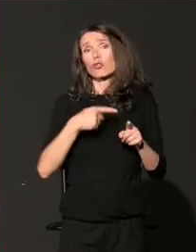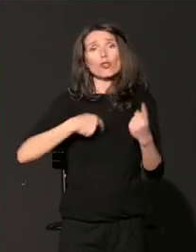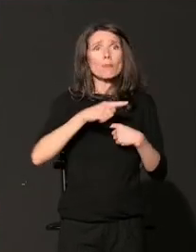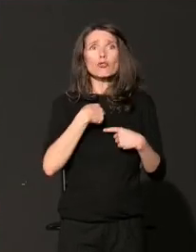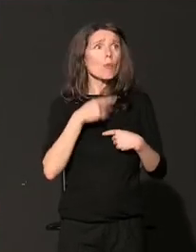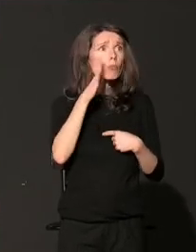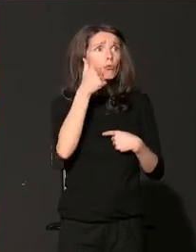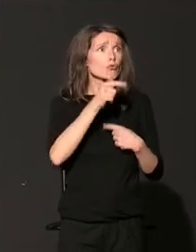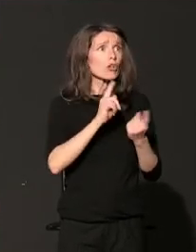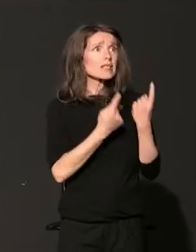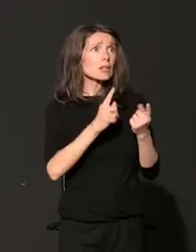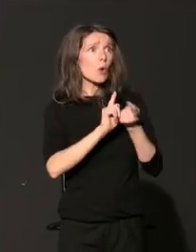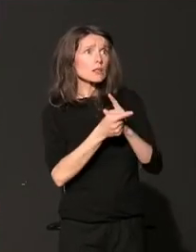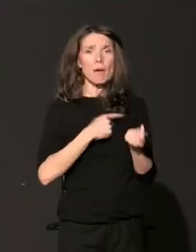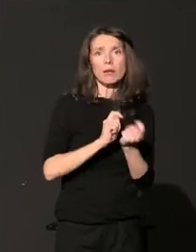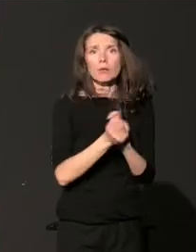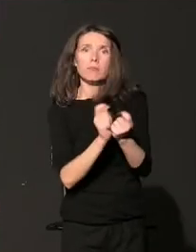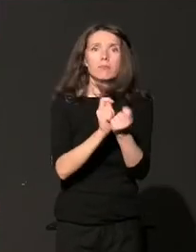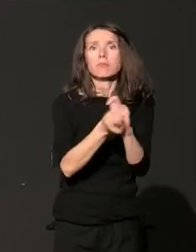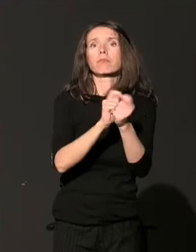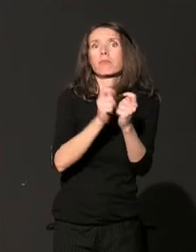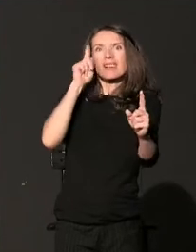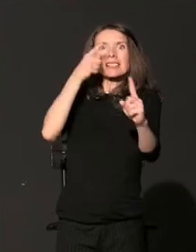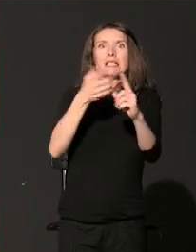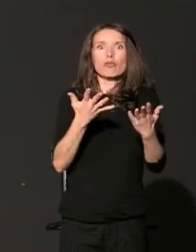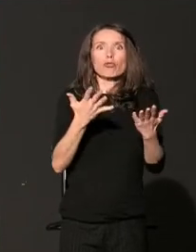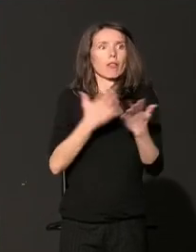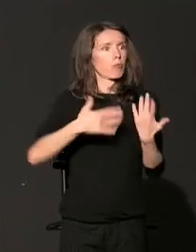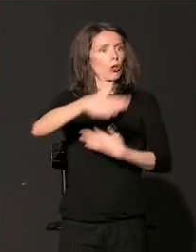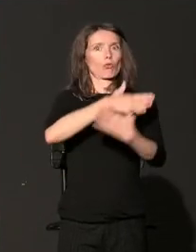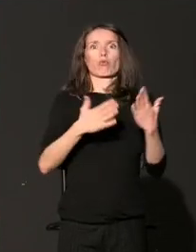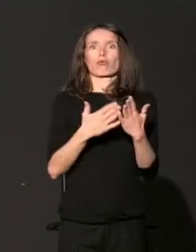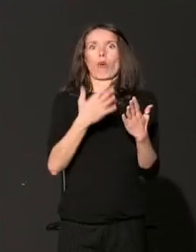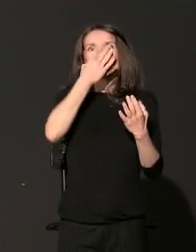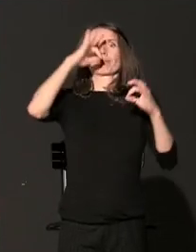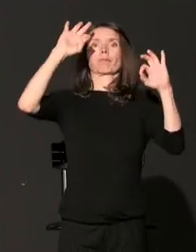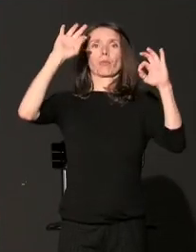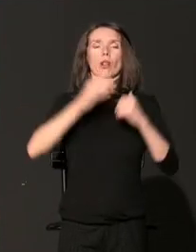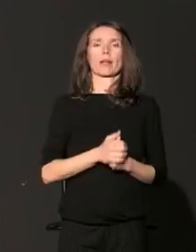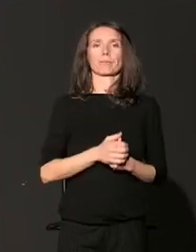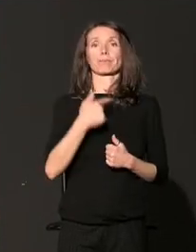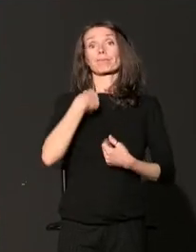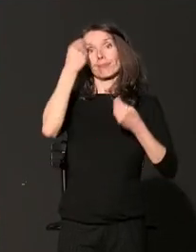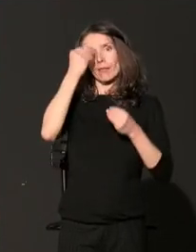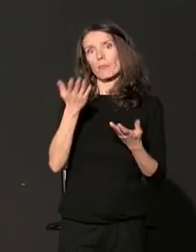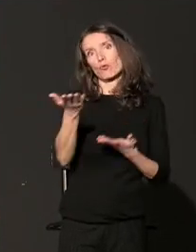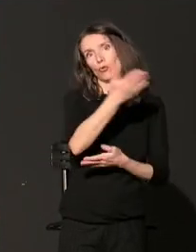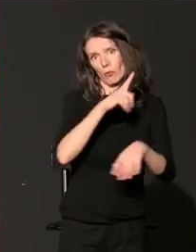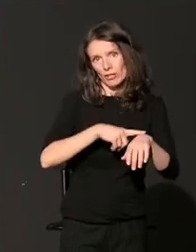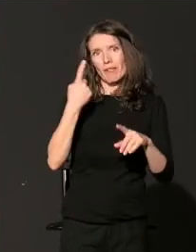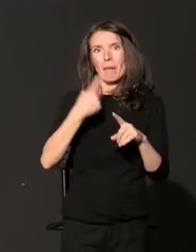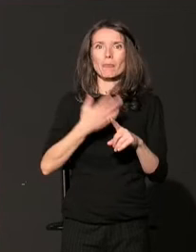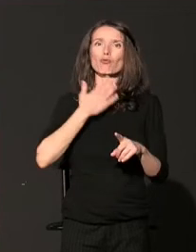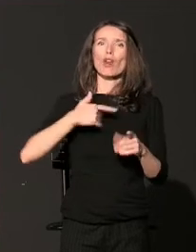gradili dobro društvo. Poštojući vaše vrijeme u cilju svrsi ishodne i efektivne online komunikacije,